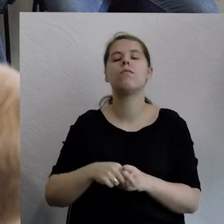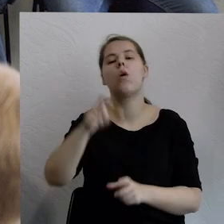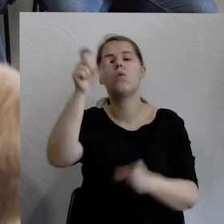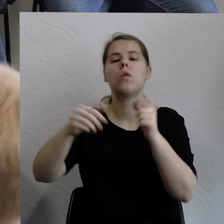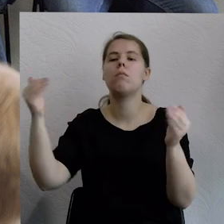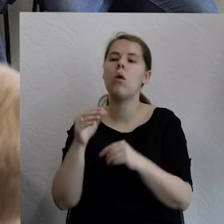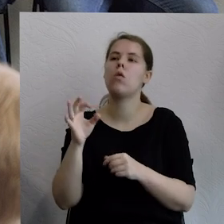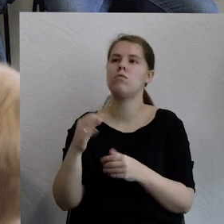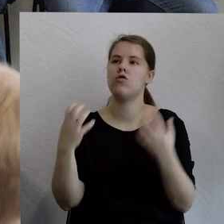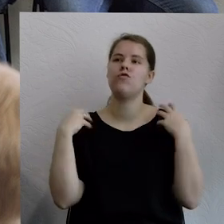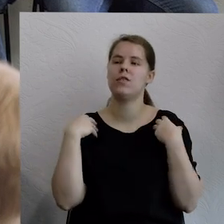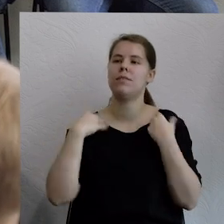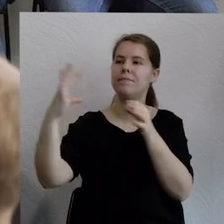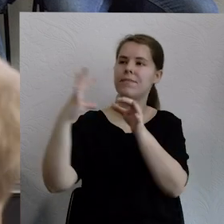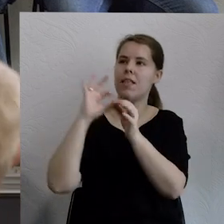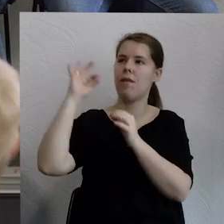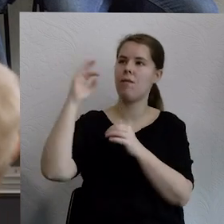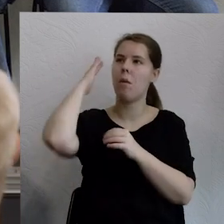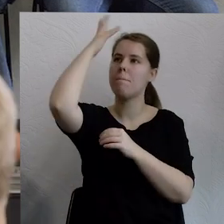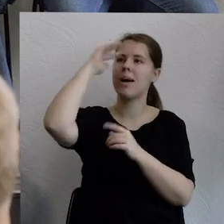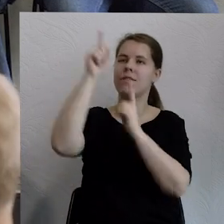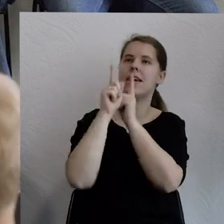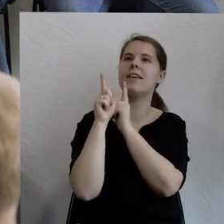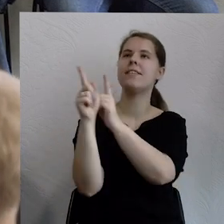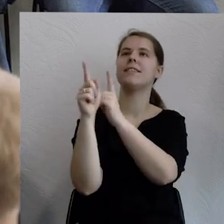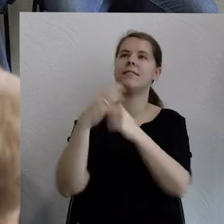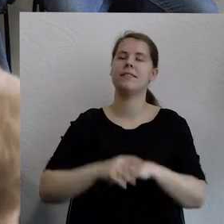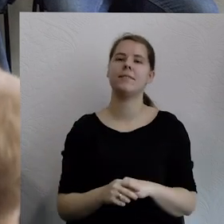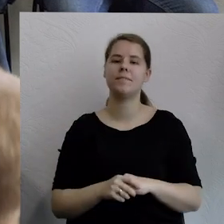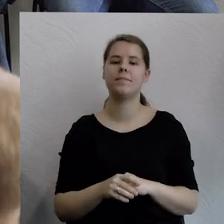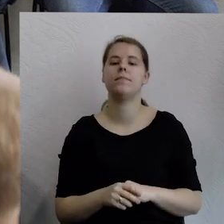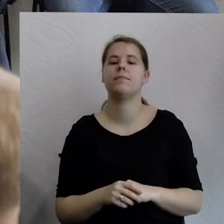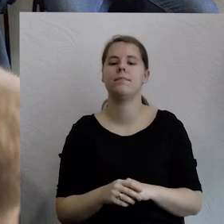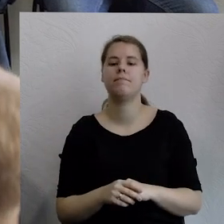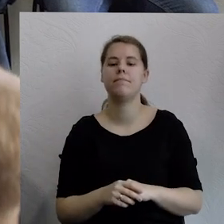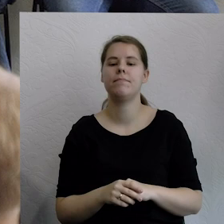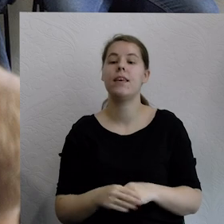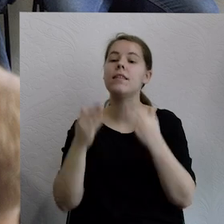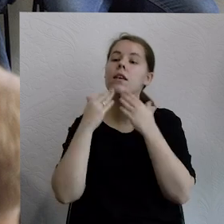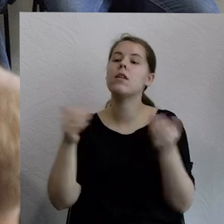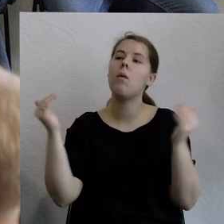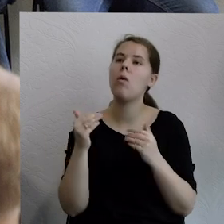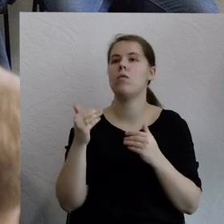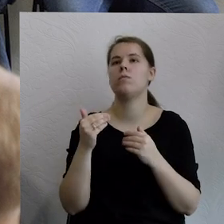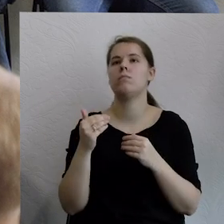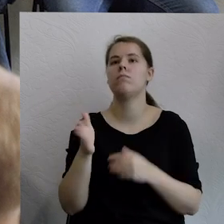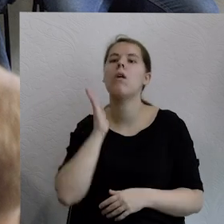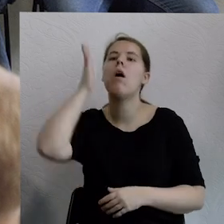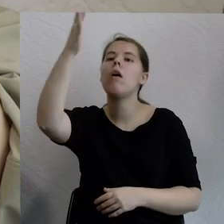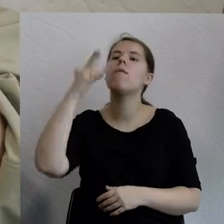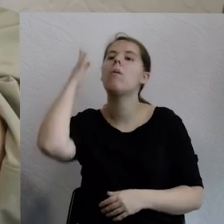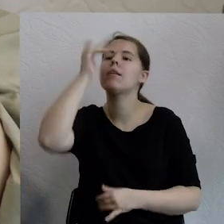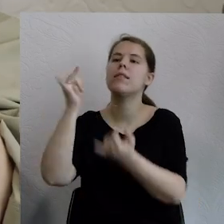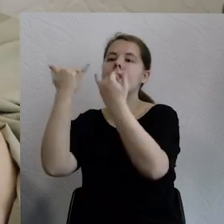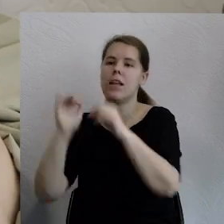i może korzystają też z zaskocznej inteligencji, żeby wyobrazić sobie tę przyszłość trochę inaczej niż nasz